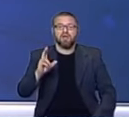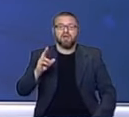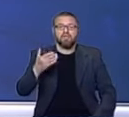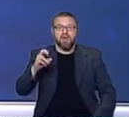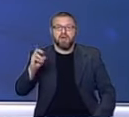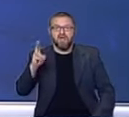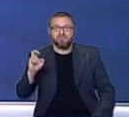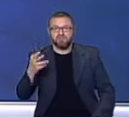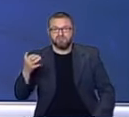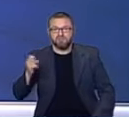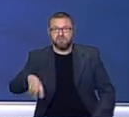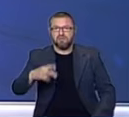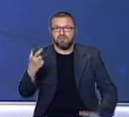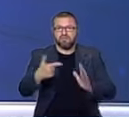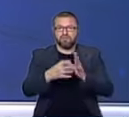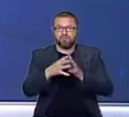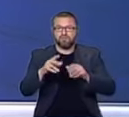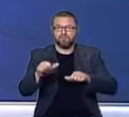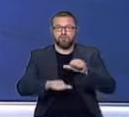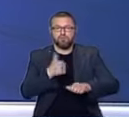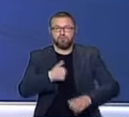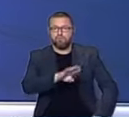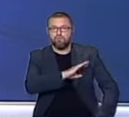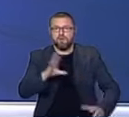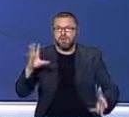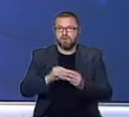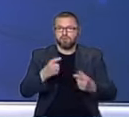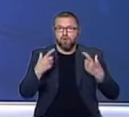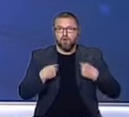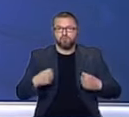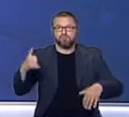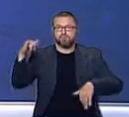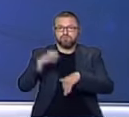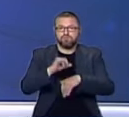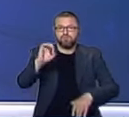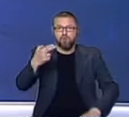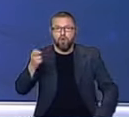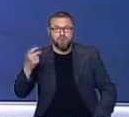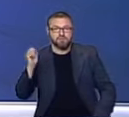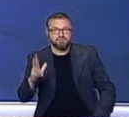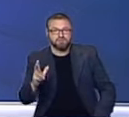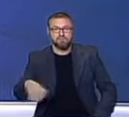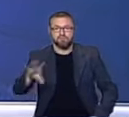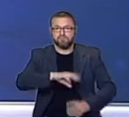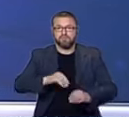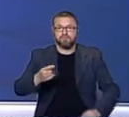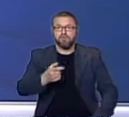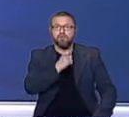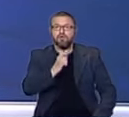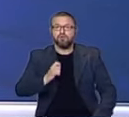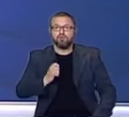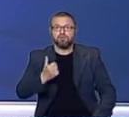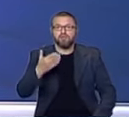które wraz z nimi 10 kwietnia 2010 roku zginęły w katastrofie smoleńskiej. Mszy przewodniczy jego ekscelencja, ksiądz